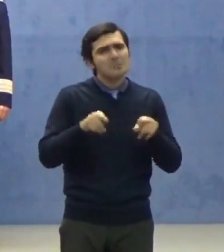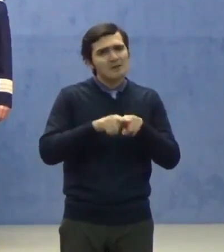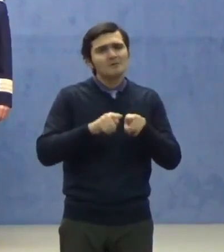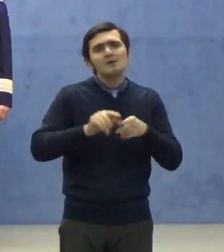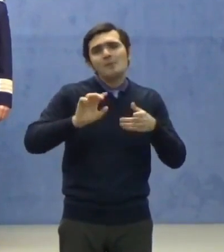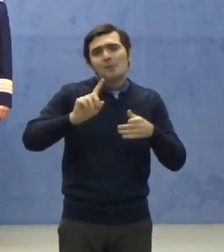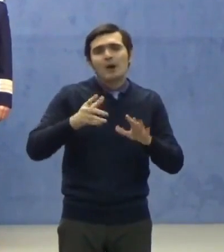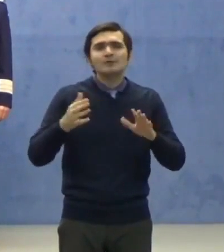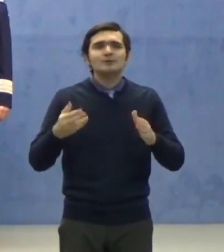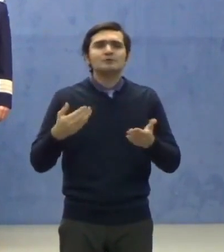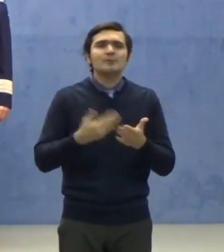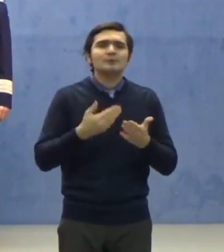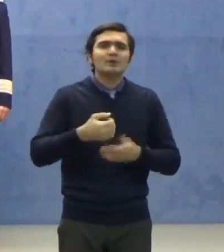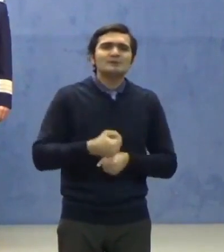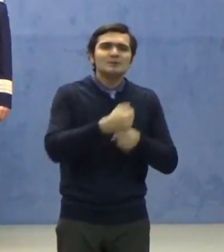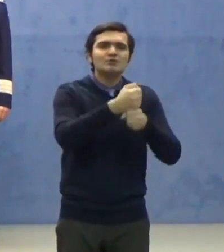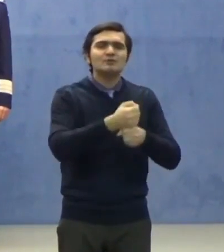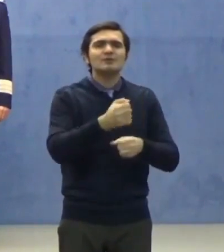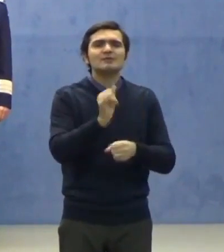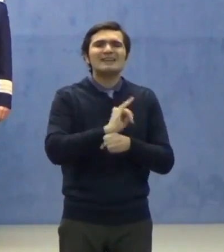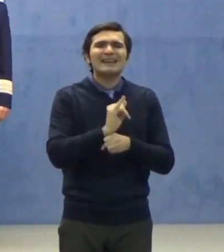direcțiile de sănătate publică.